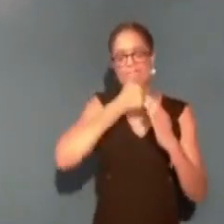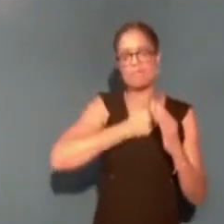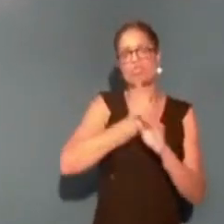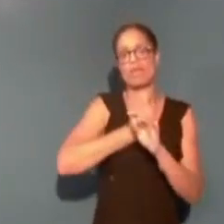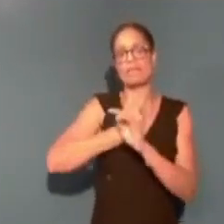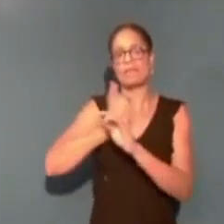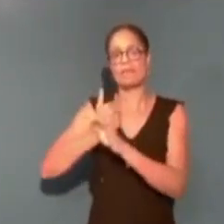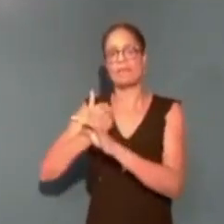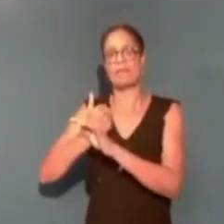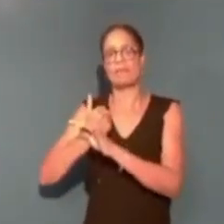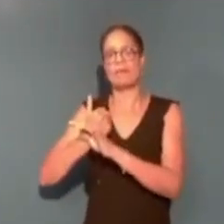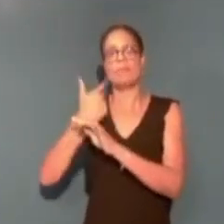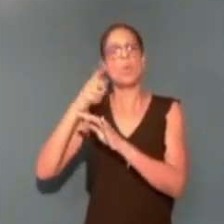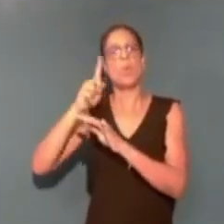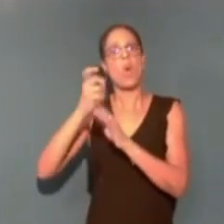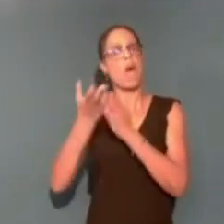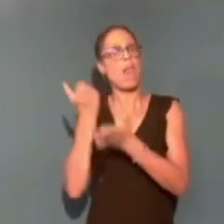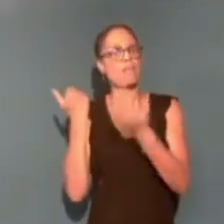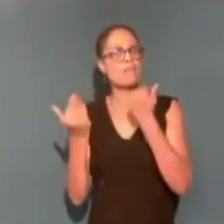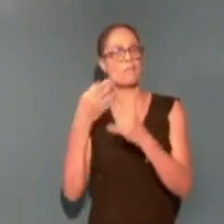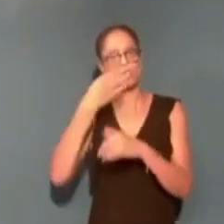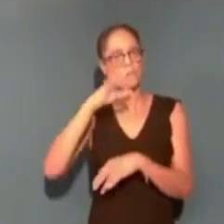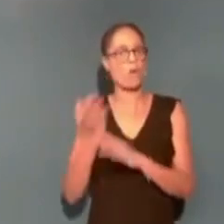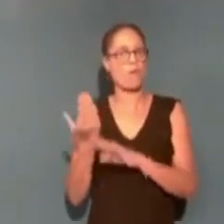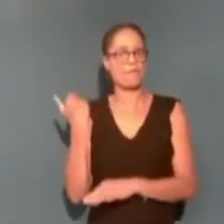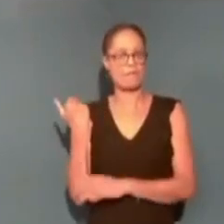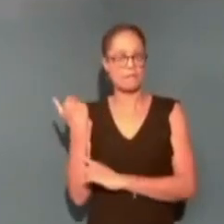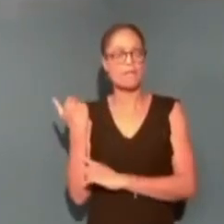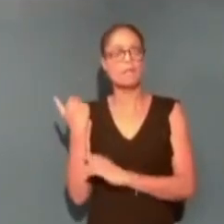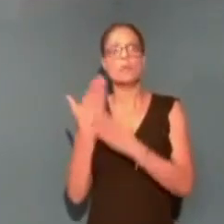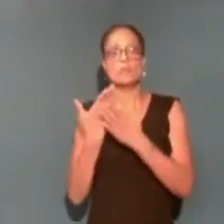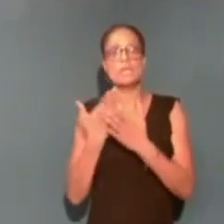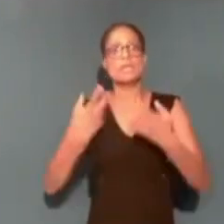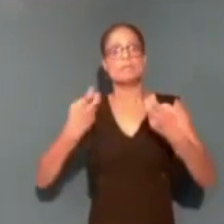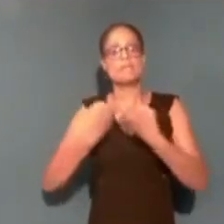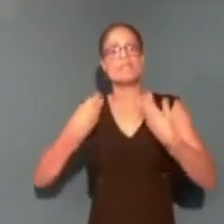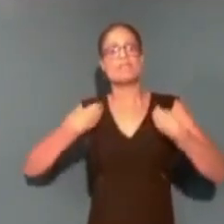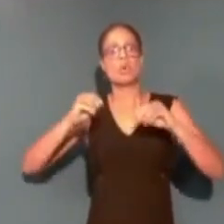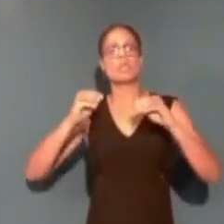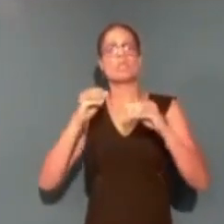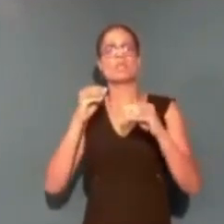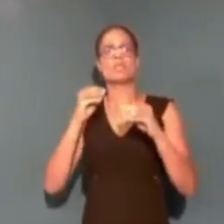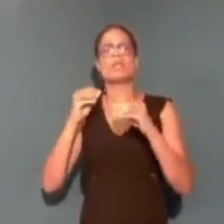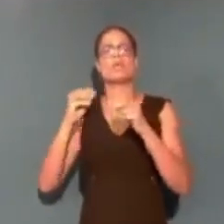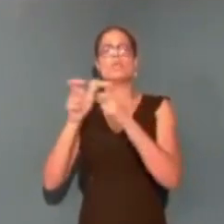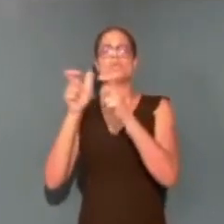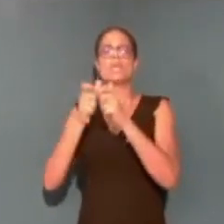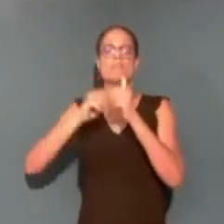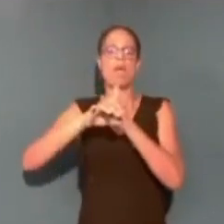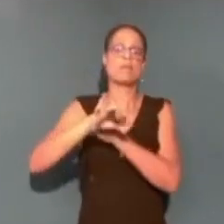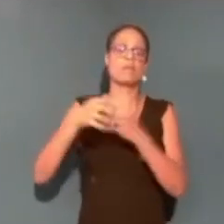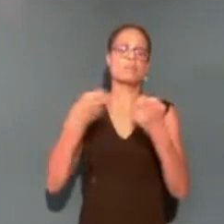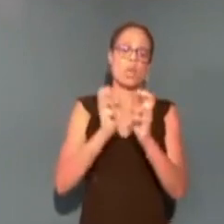pour dépolluer l'eau. C'est ce qui justifie que le prix de vente de l'eau à la sortie de l'usine est bien plus